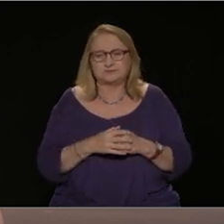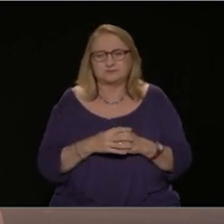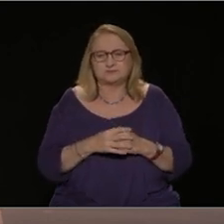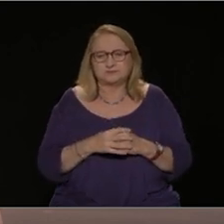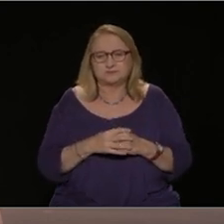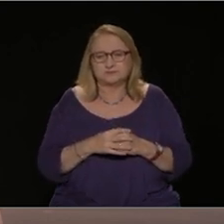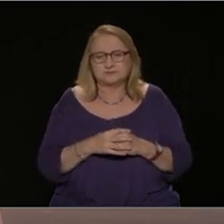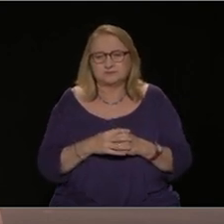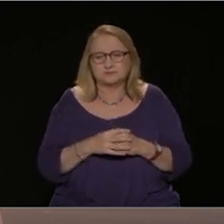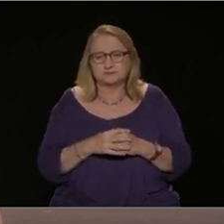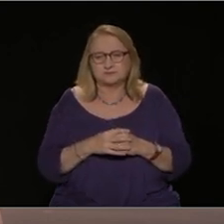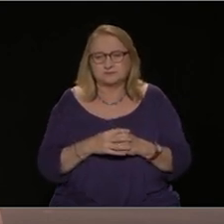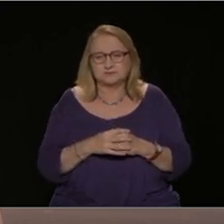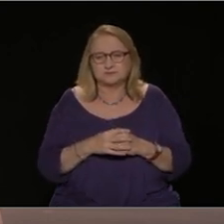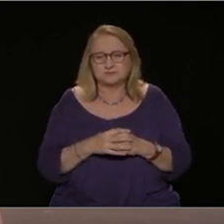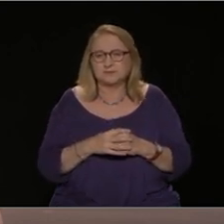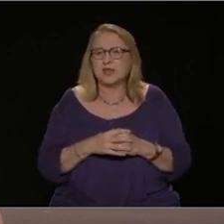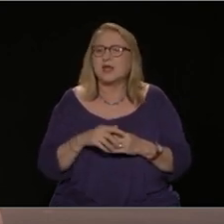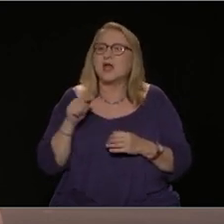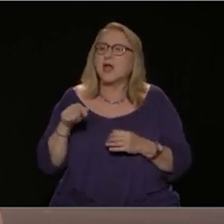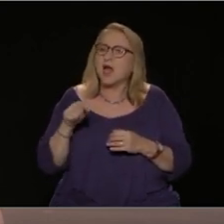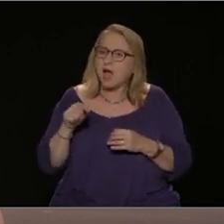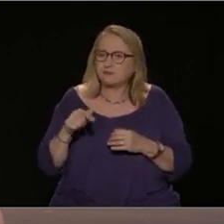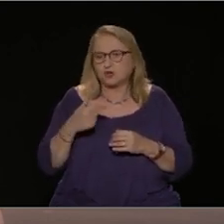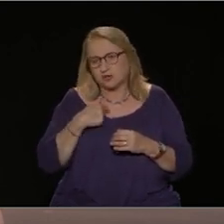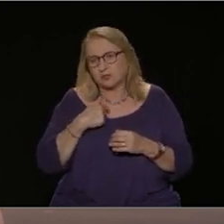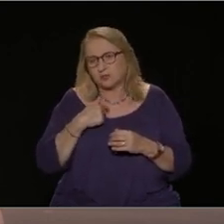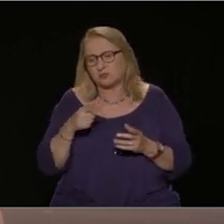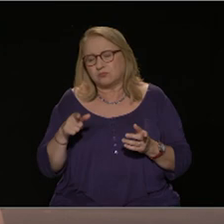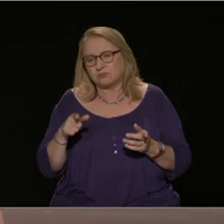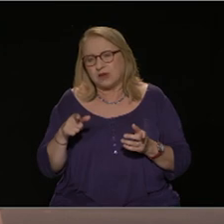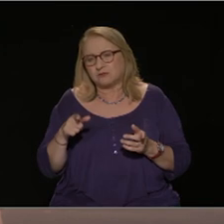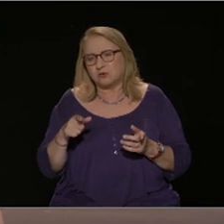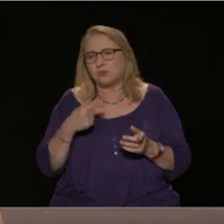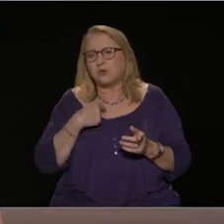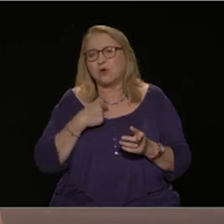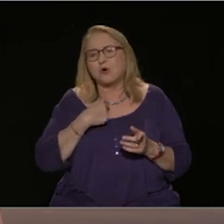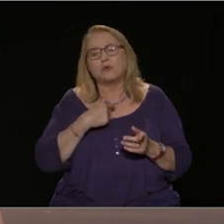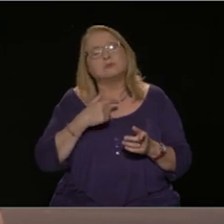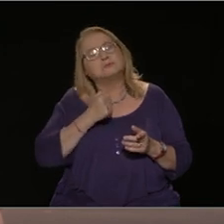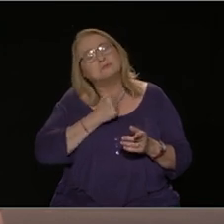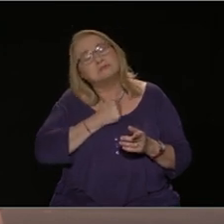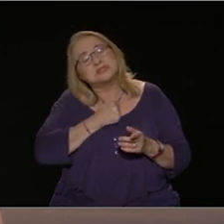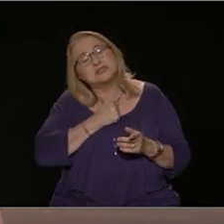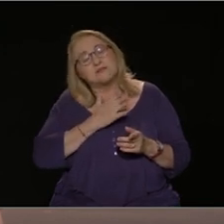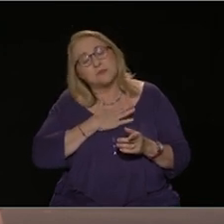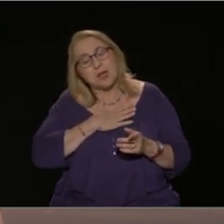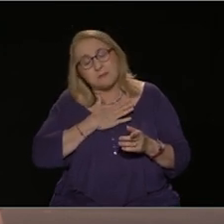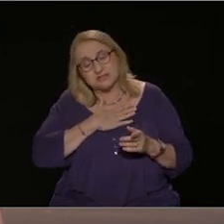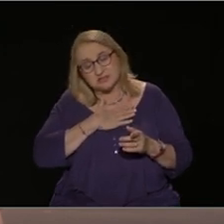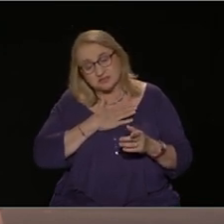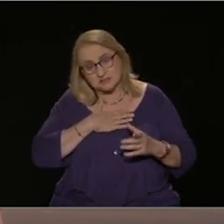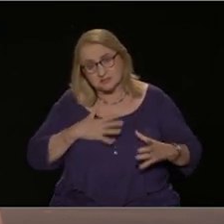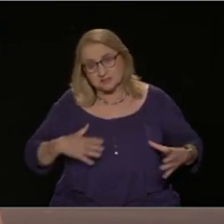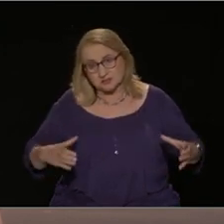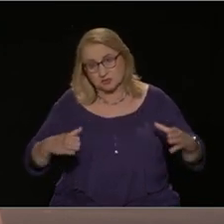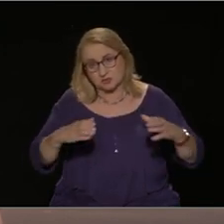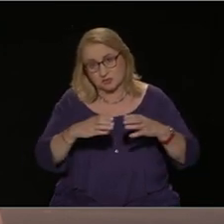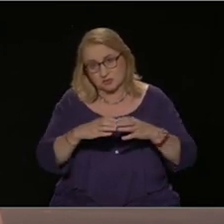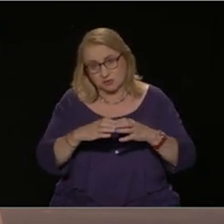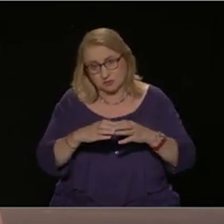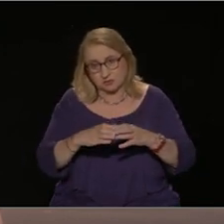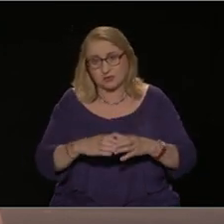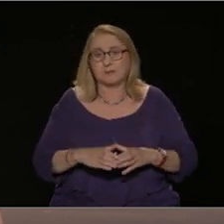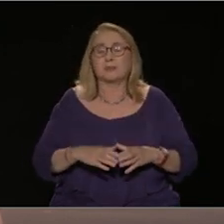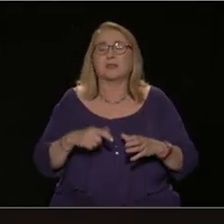Αυτό είναι και το ιδιαίτερο στίγμα πάνω στο οποίο χτίζουμε και τη συμμετοχή μας